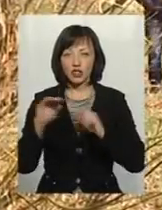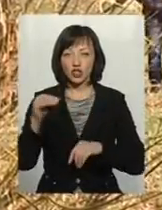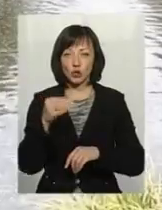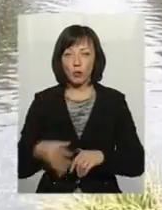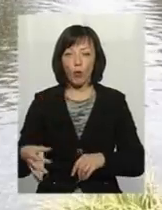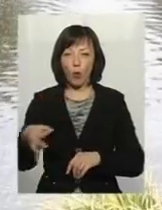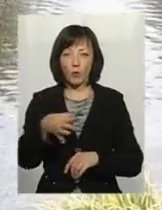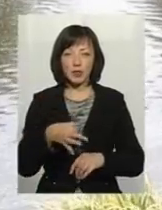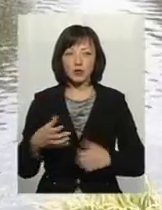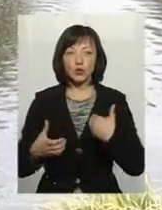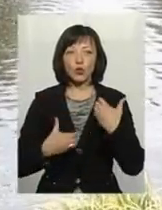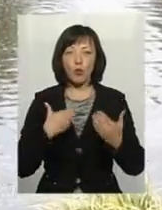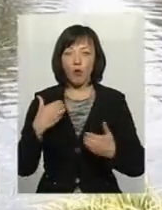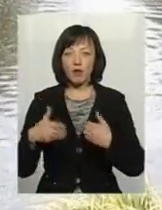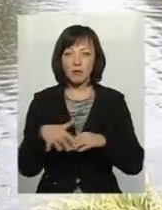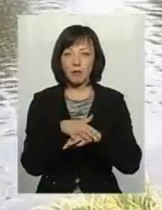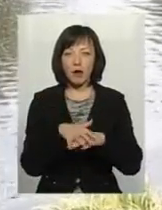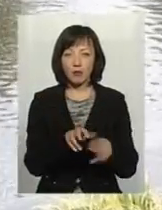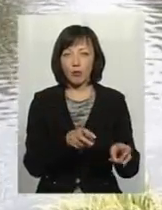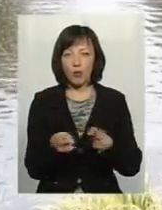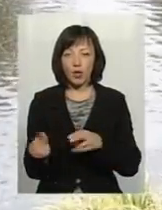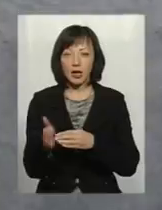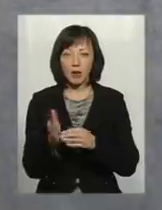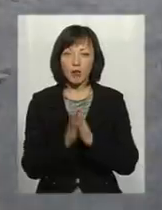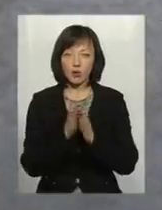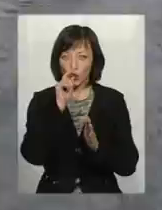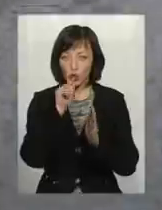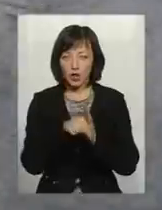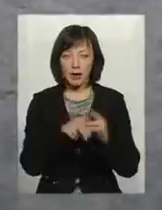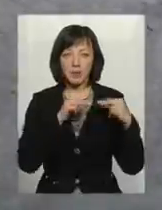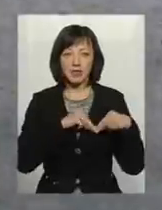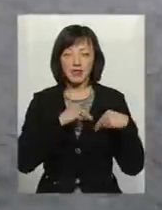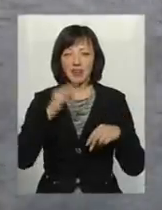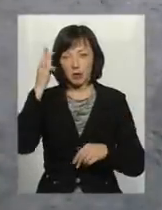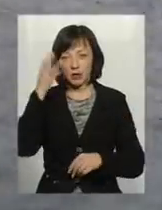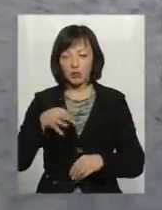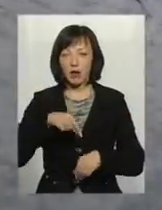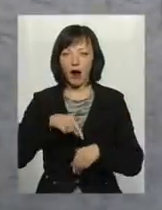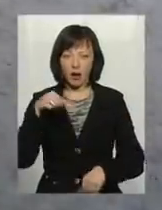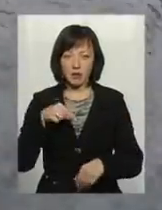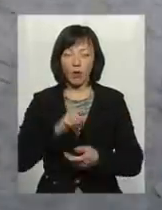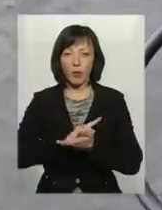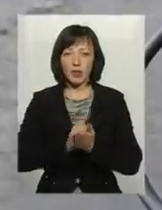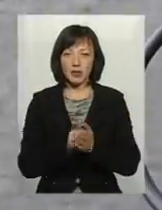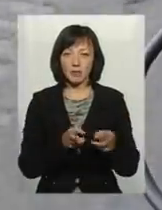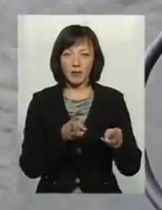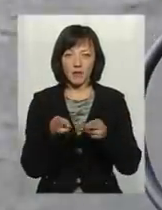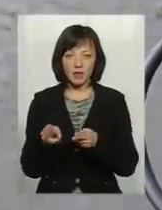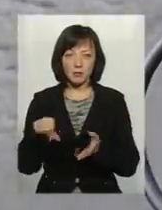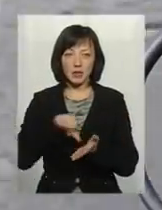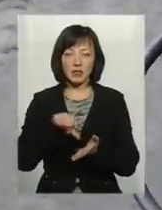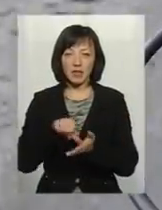масовим мором риби. Просить втручання екологів Хмельницької області. Реакцією на нього став оперативний виїзд